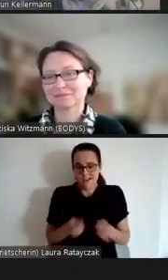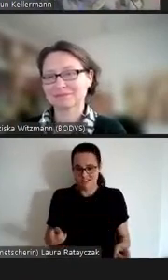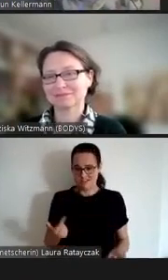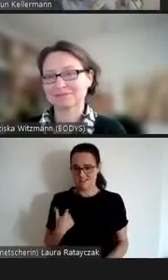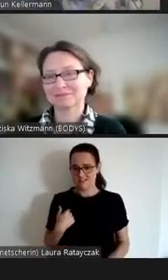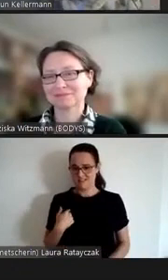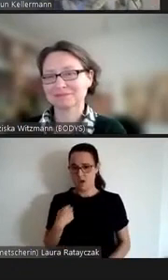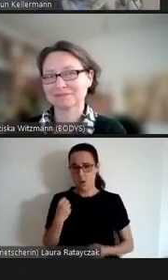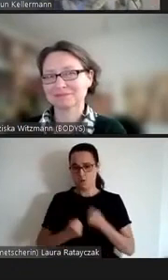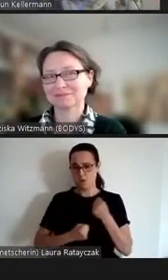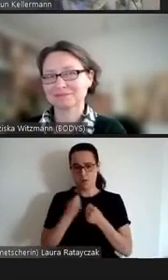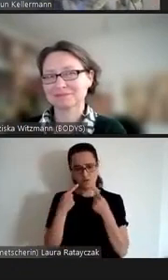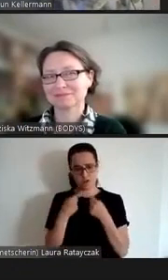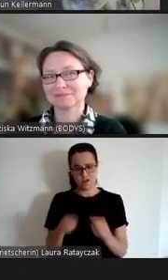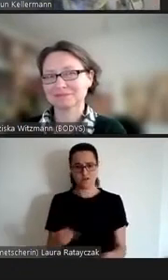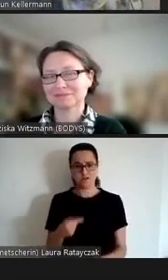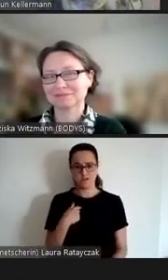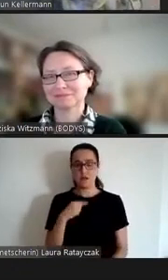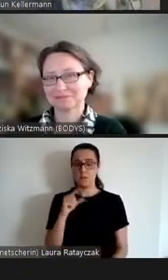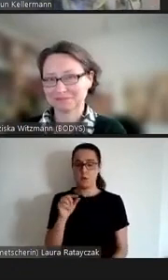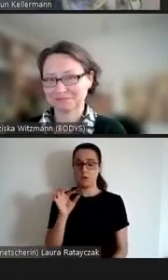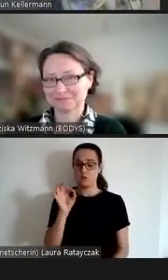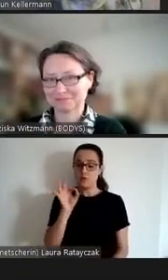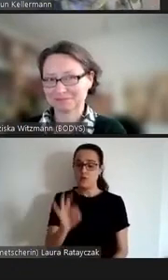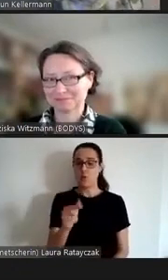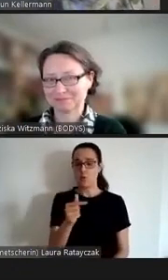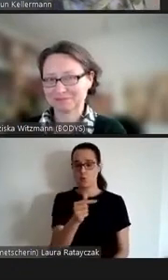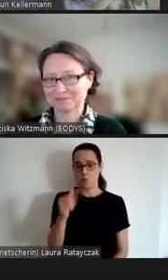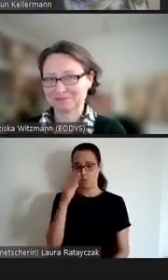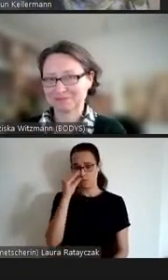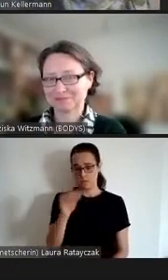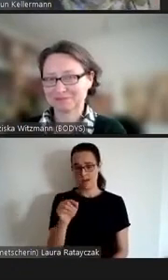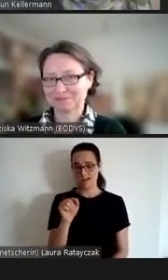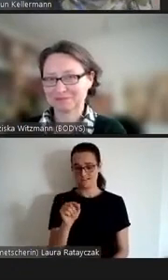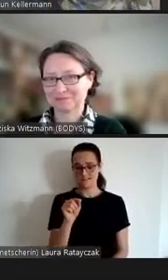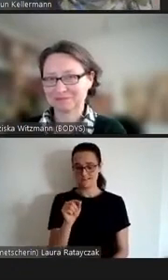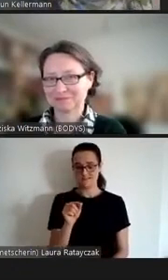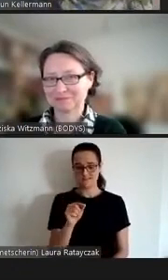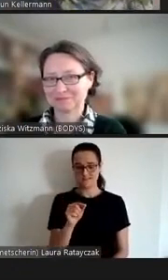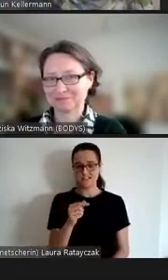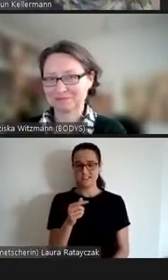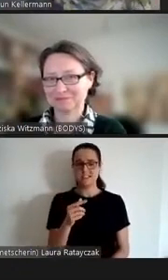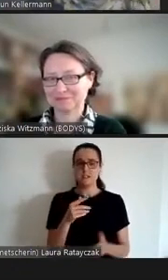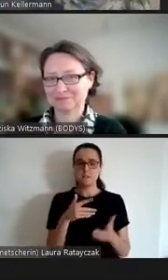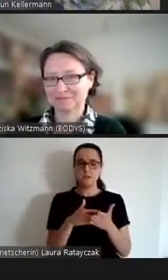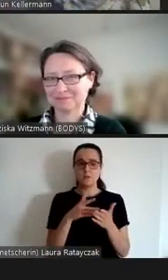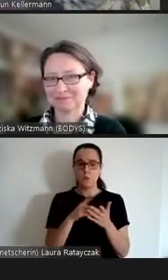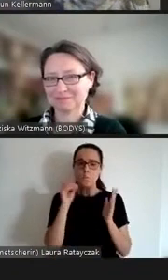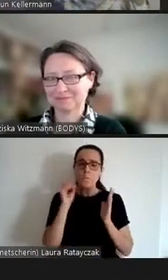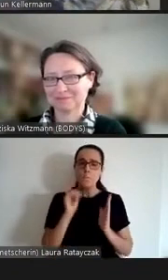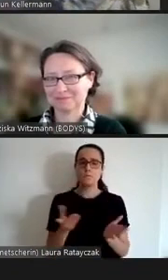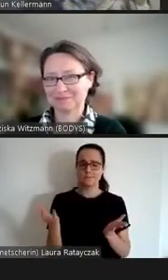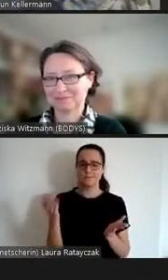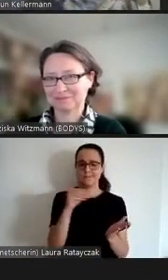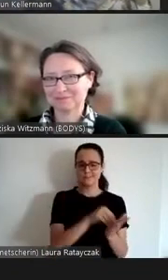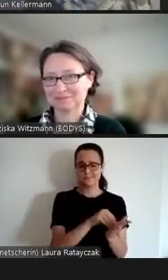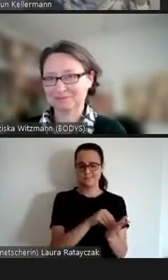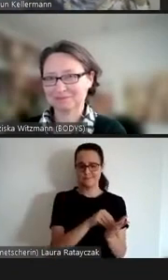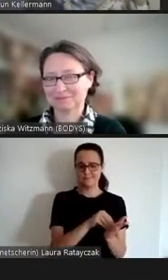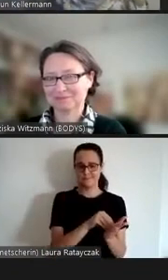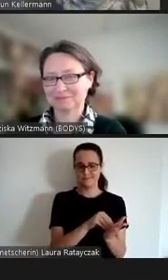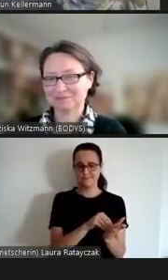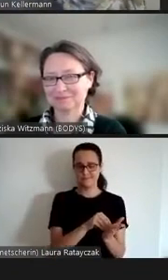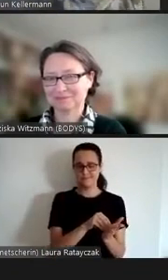also führt Thomas Mann die Behinderung in die Erzählung